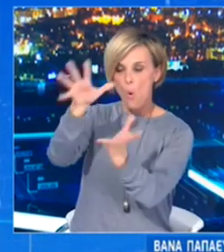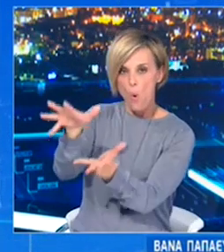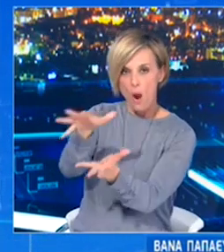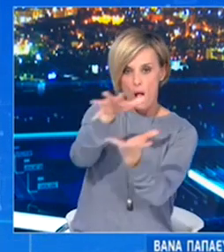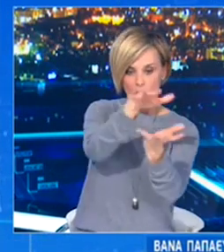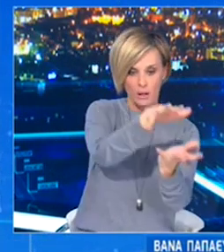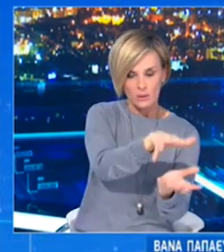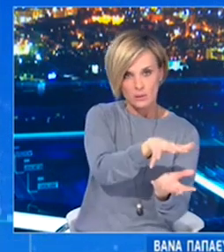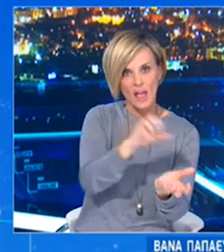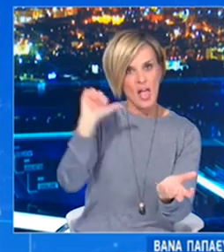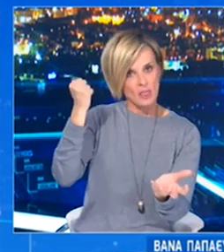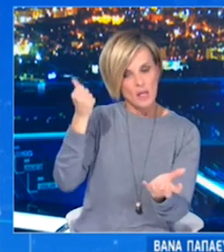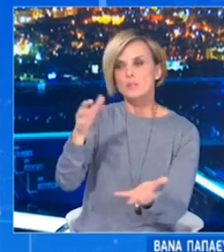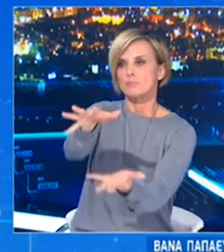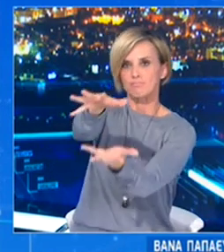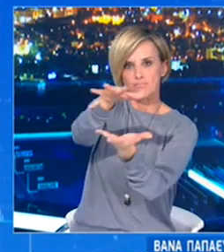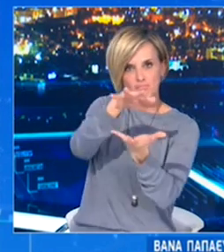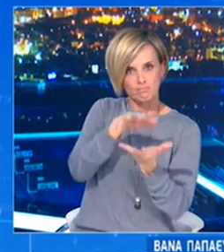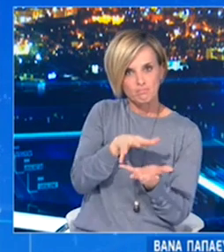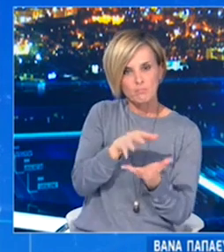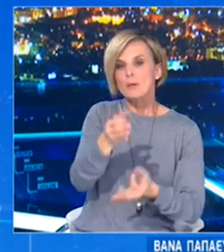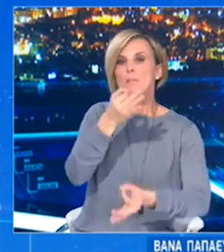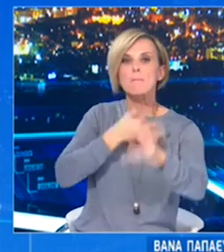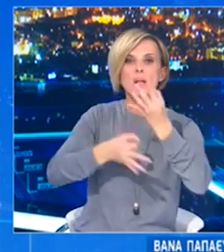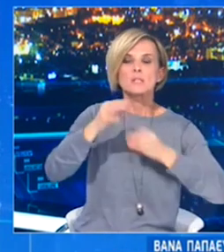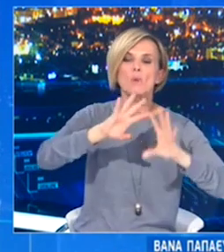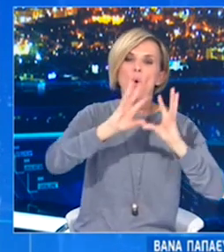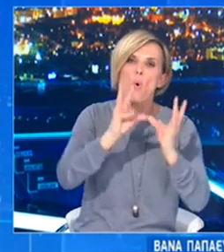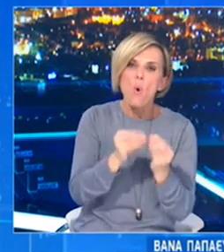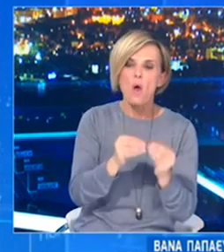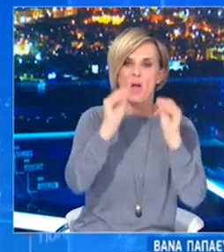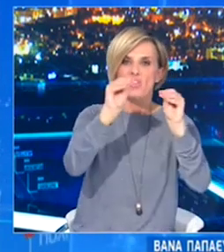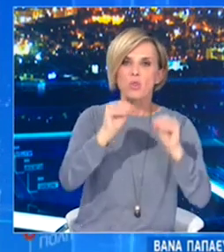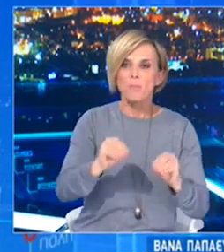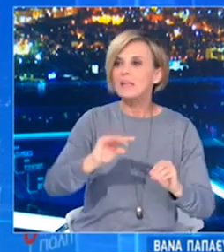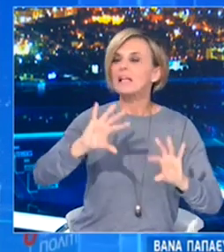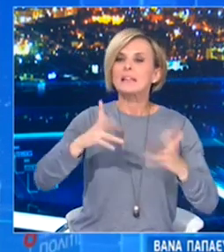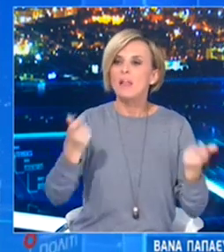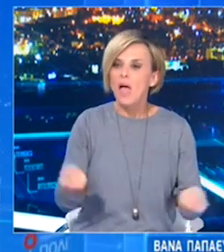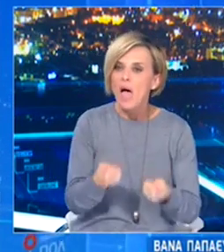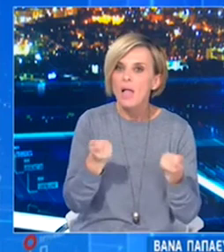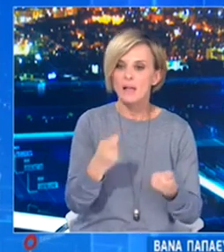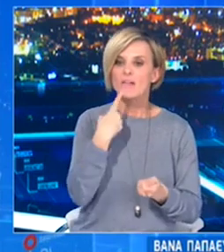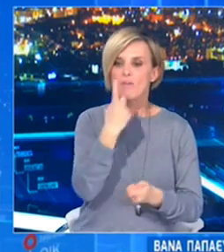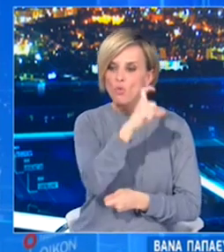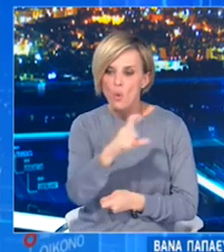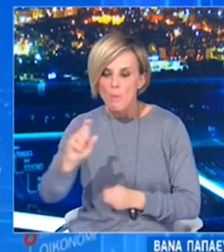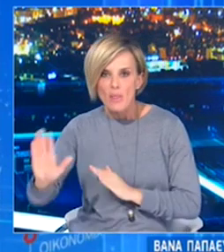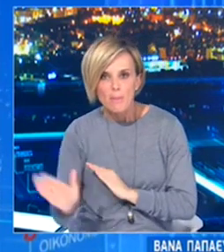πέρασε ήρθε δηλαδή χτες και μας είπε όλα τα επιδημιολικά δεδομένα της εβδομάδας 22 με 29 Νοεμβρίου.